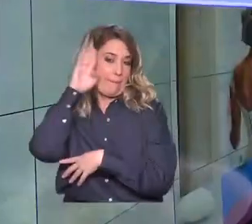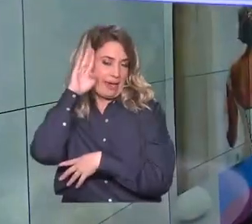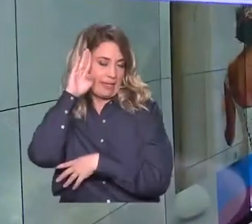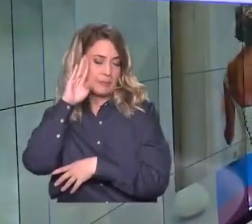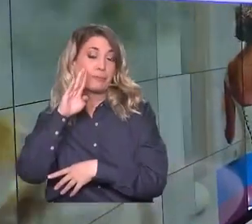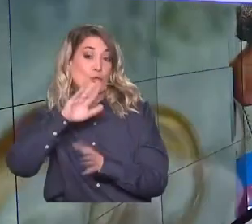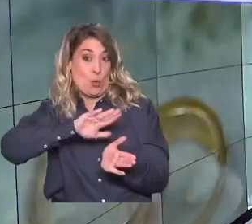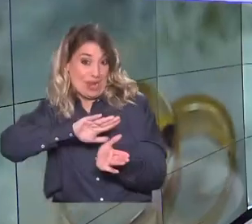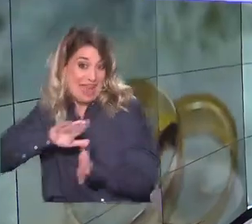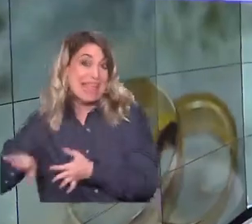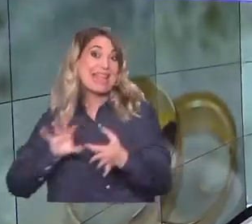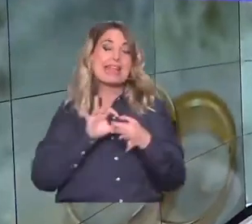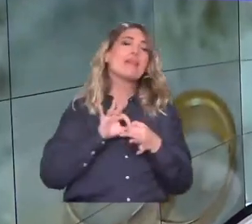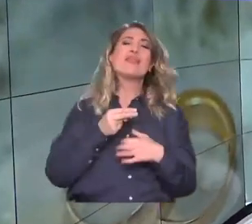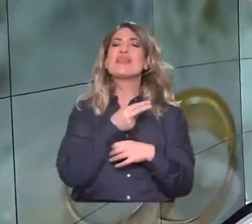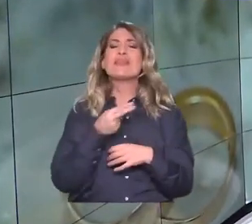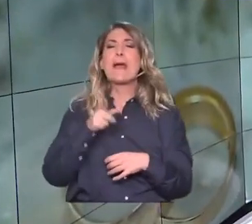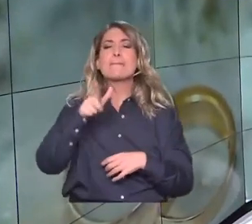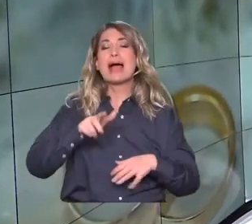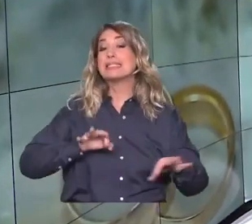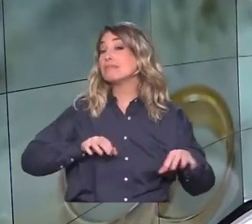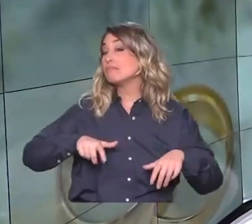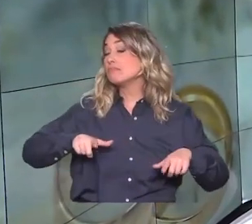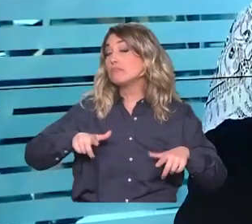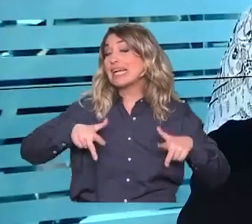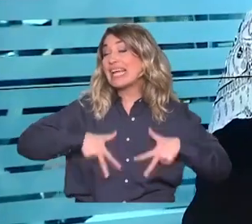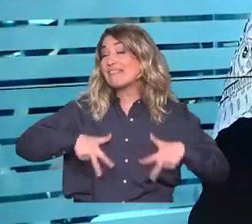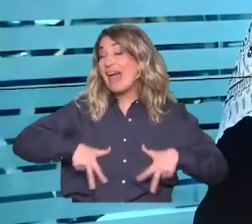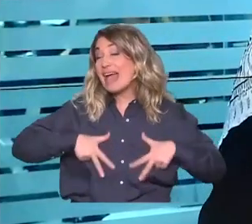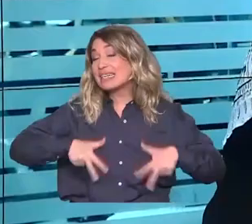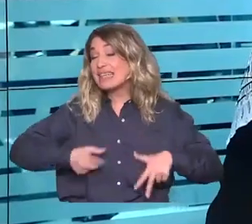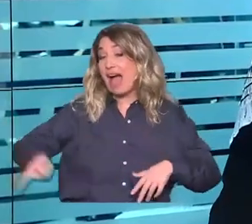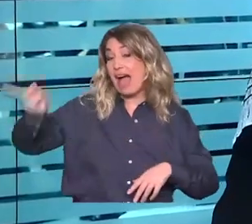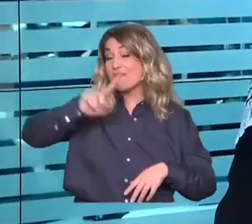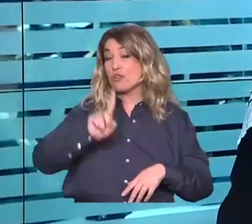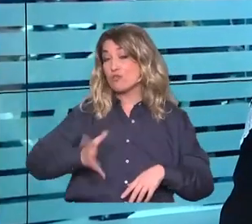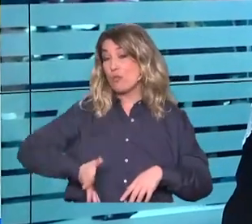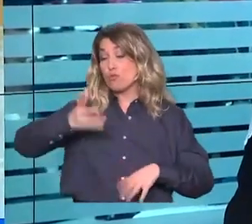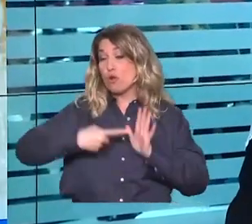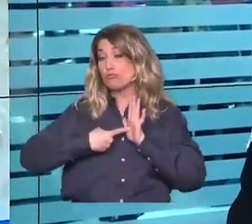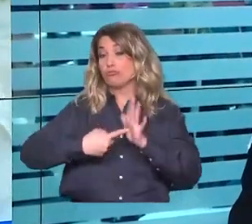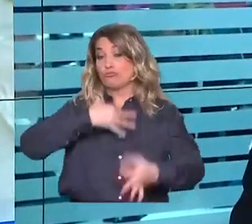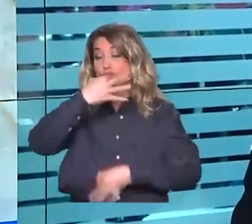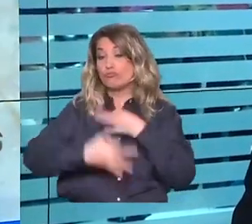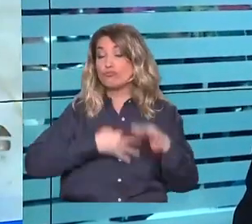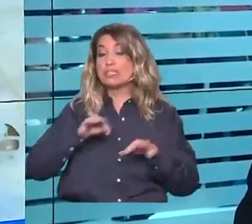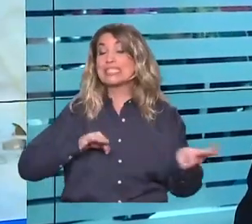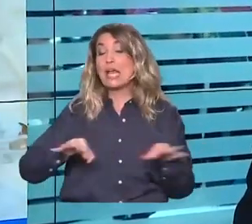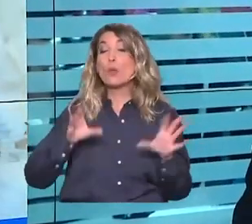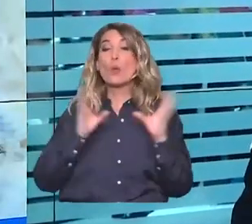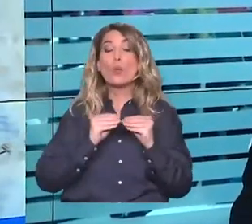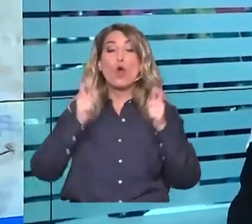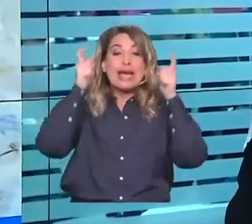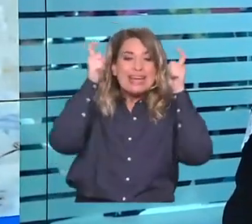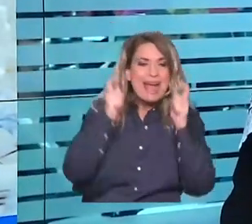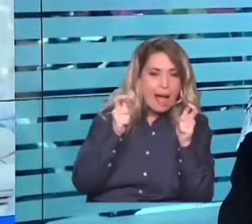Χριστίνα τώρα για το τι θα προβλέπει το σχέδιο που θα ανακοινώσει από αύριο και σταδιακά η κυβέρνηση, αύριο ο ίδιος ο Πρωθυπουργός, για το γάμο και την